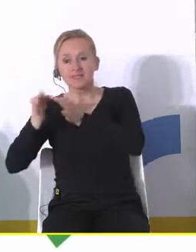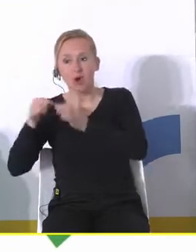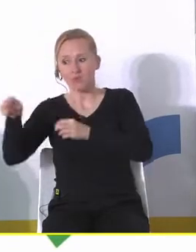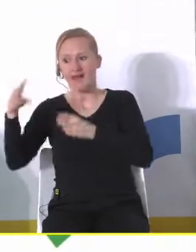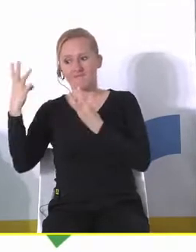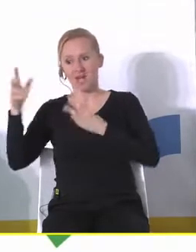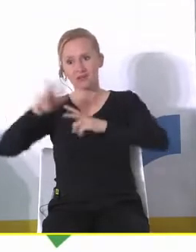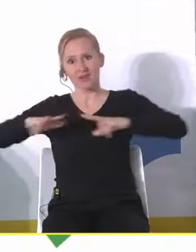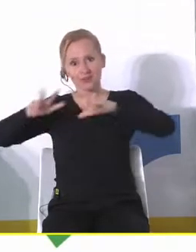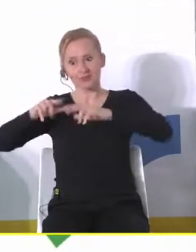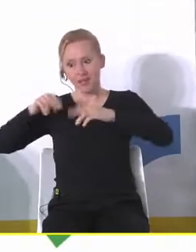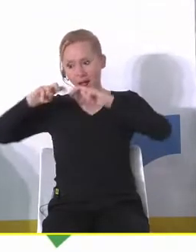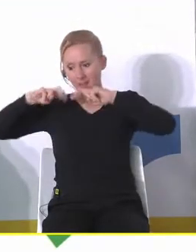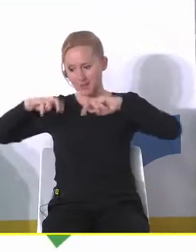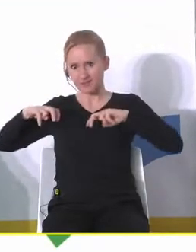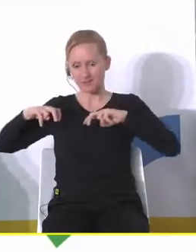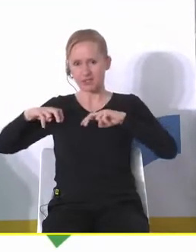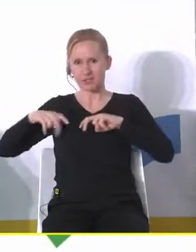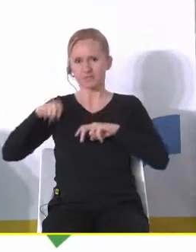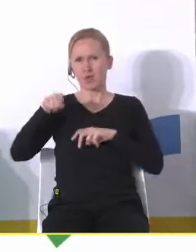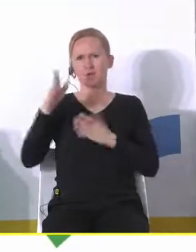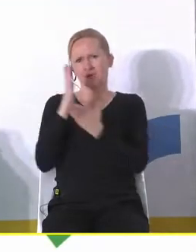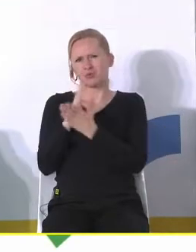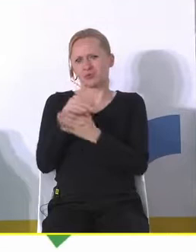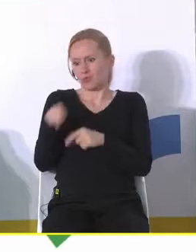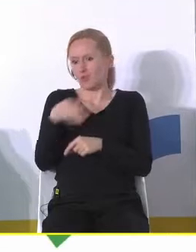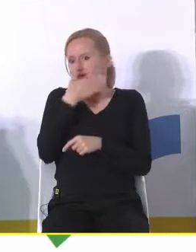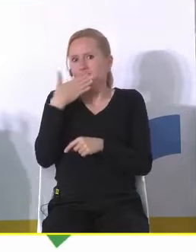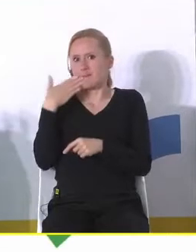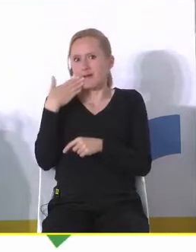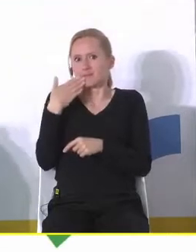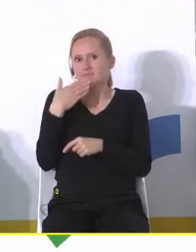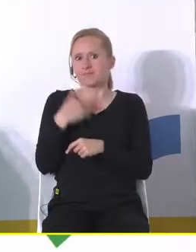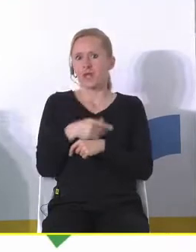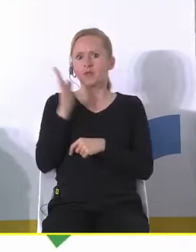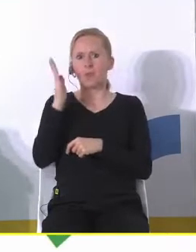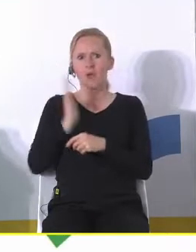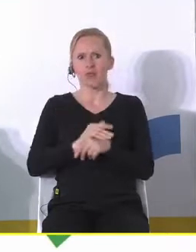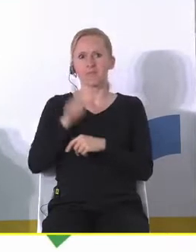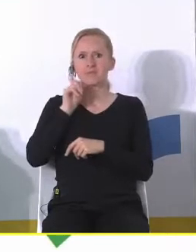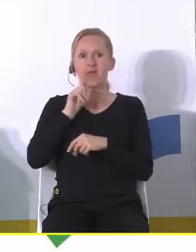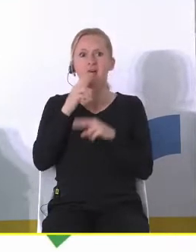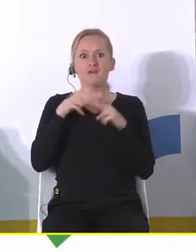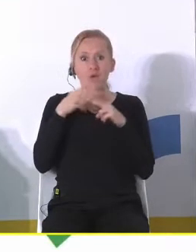rodziny jak się do niej sięgnie oni już tu co prawda nie mieszkają ale późny wnuk